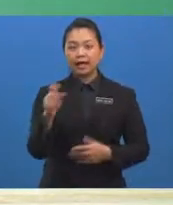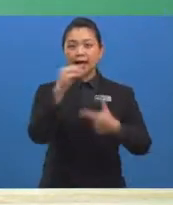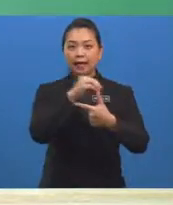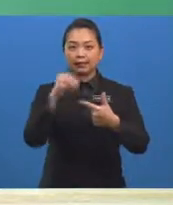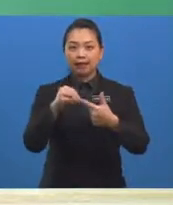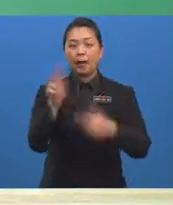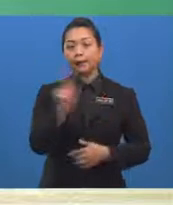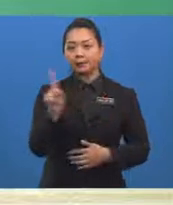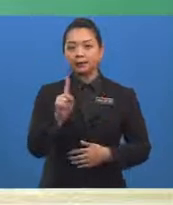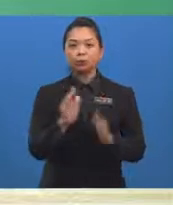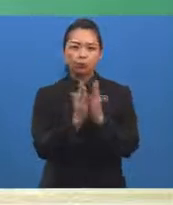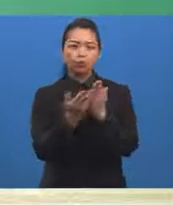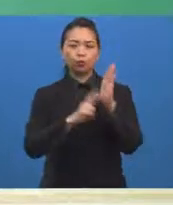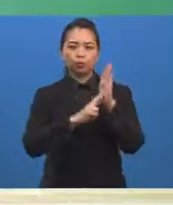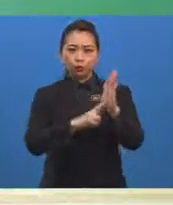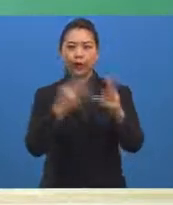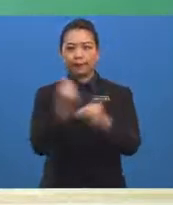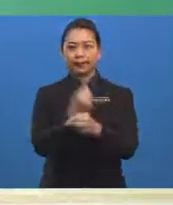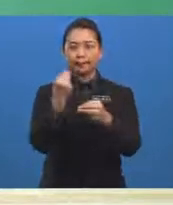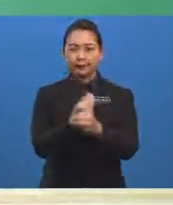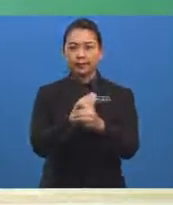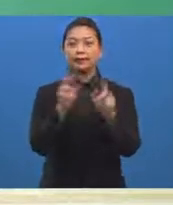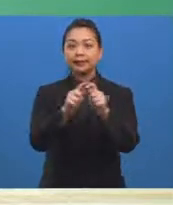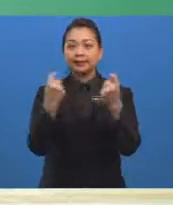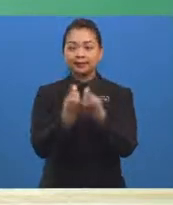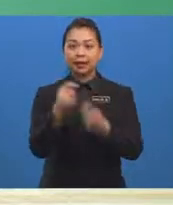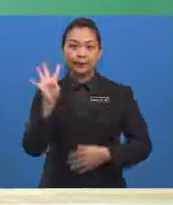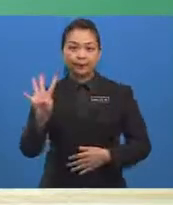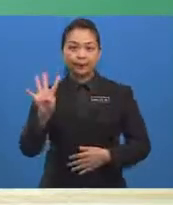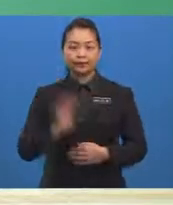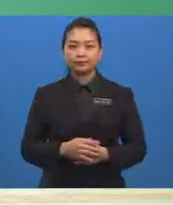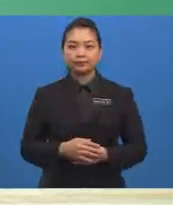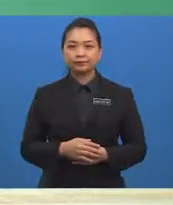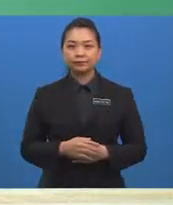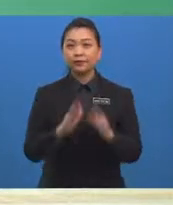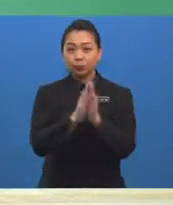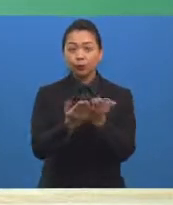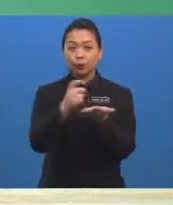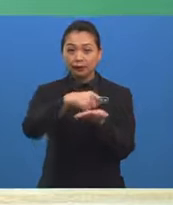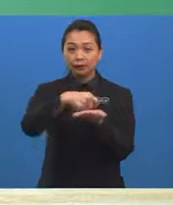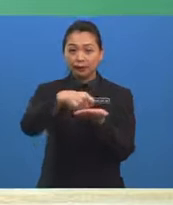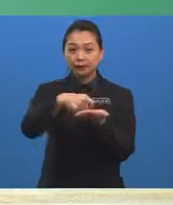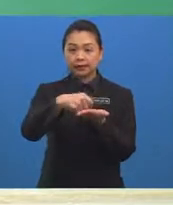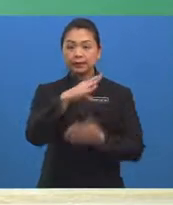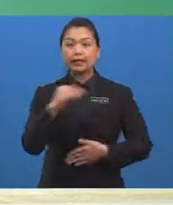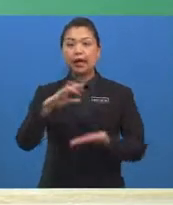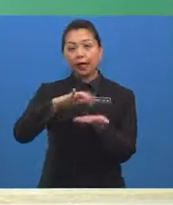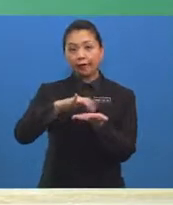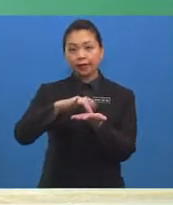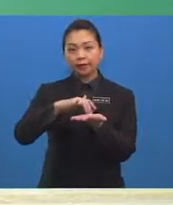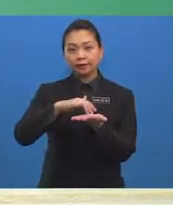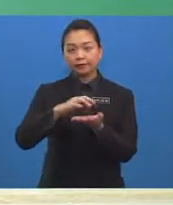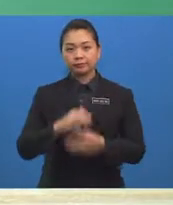-mana buku rujukan matematik tingkatan 4, buku catatan dan kalkulator.